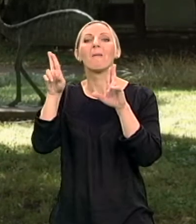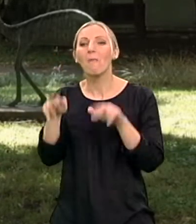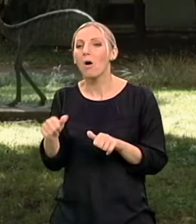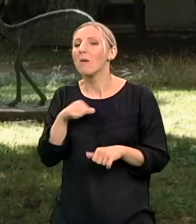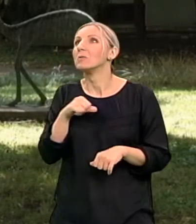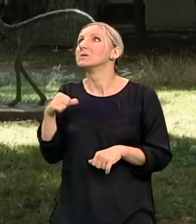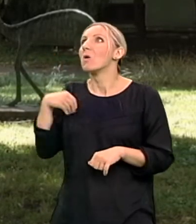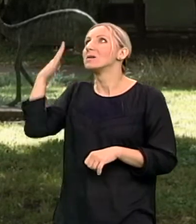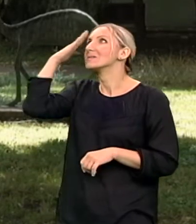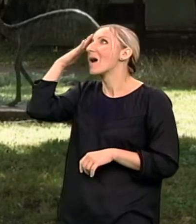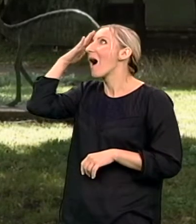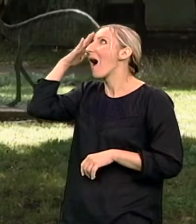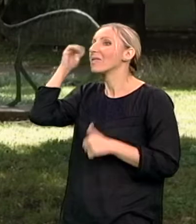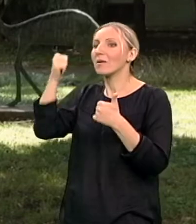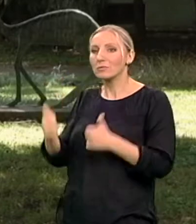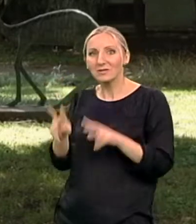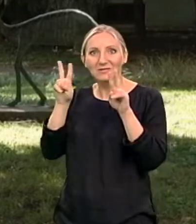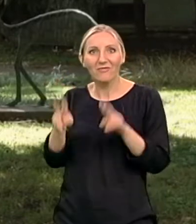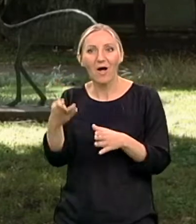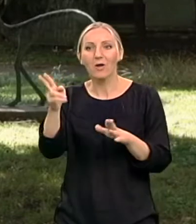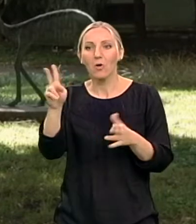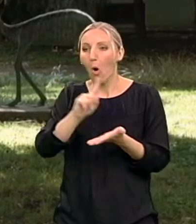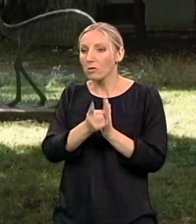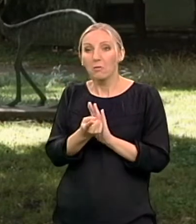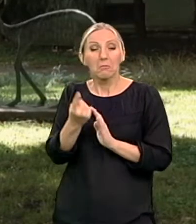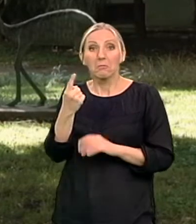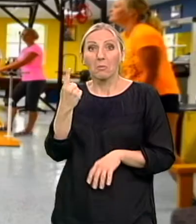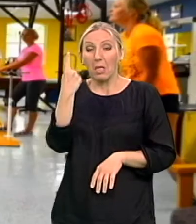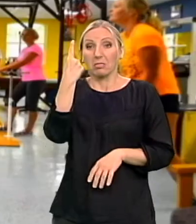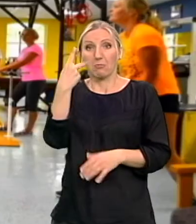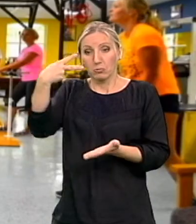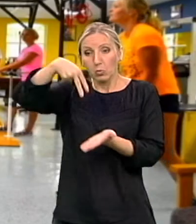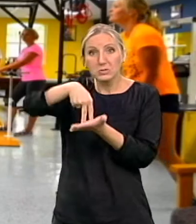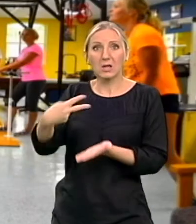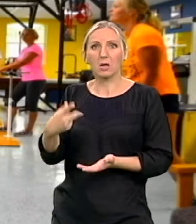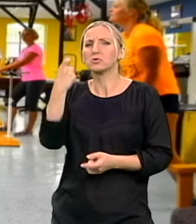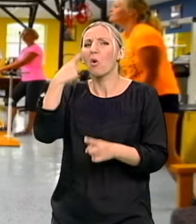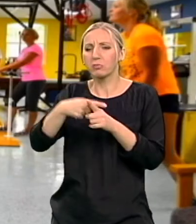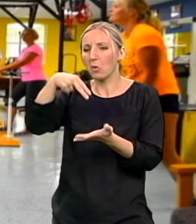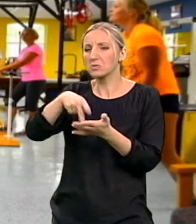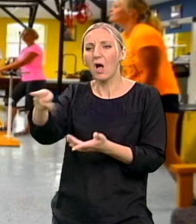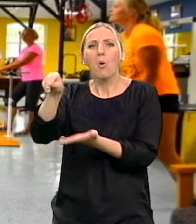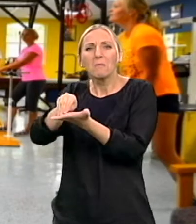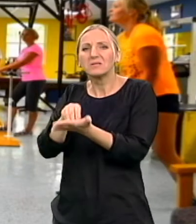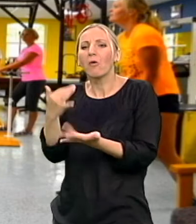mogli da sanjamo. Od jednom da ustane do sto puta da ustane, da više nisu ni pisali ni oni koliko puta može da